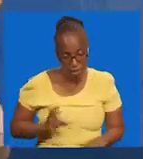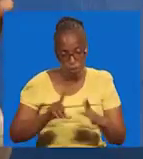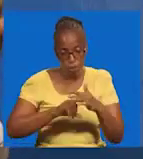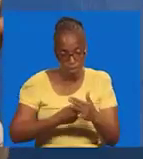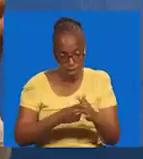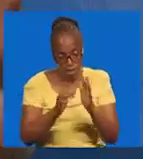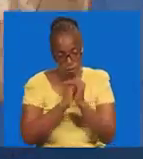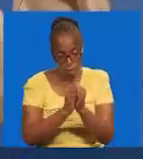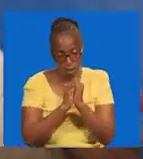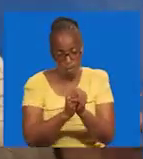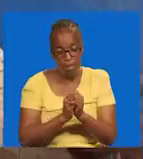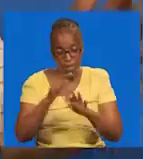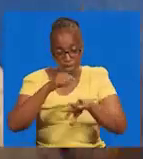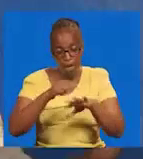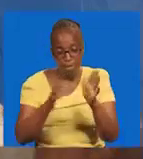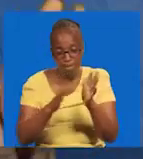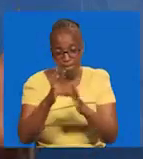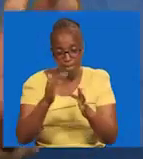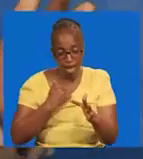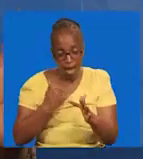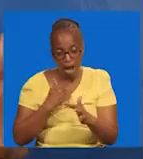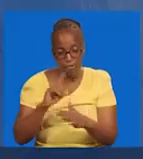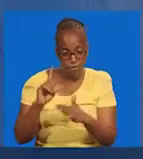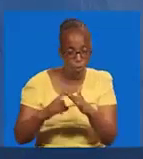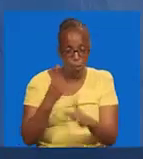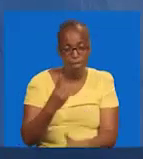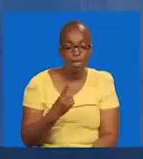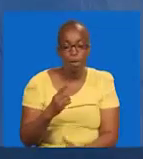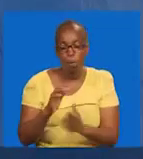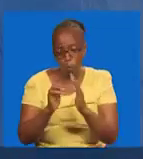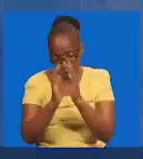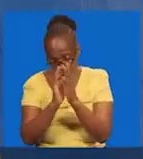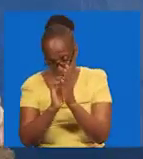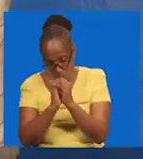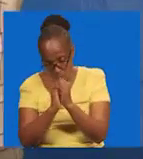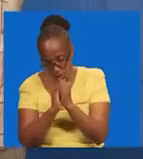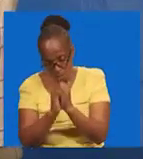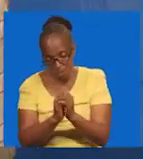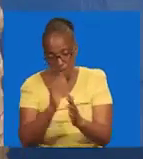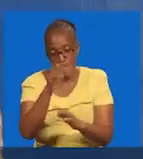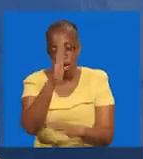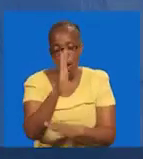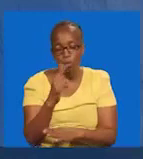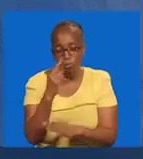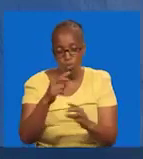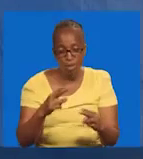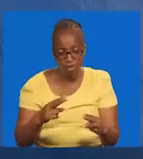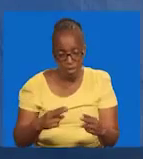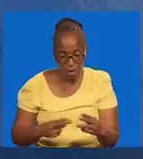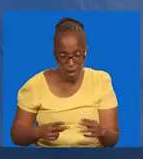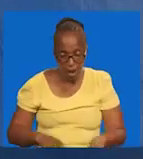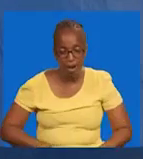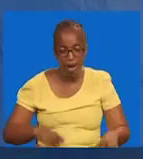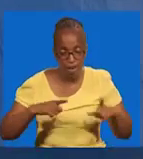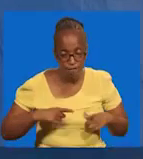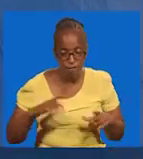Tukaanza kuabudu. Wakati yesu ameshinda mauti. Tunamuabudu yesu alie hai. Tunamuabudu